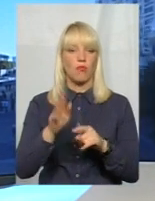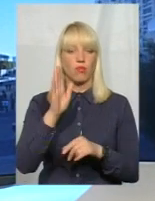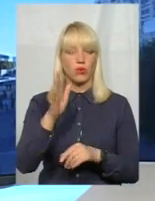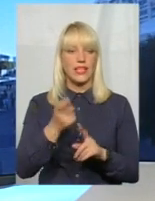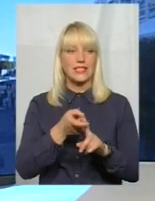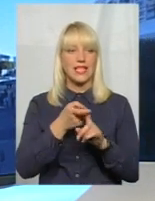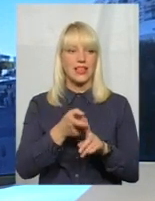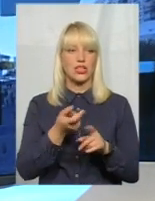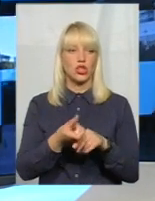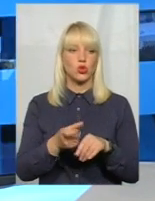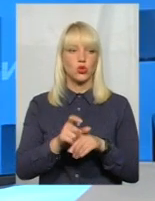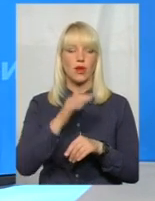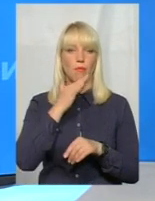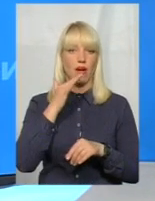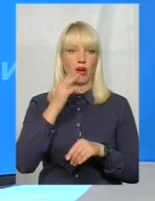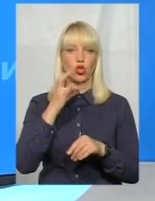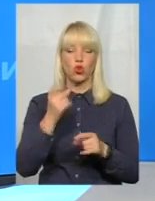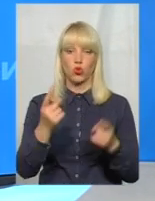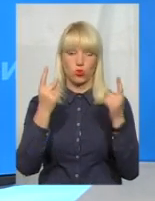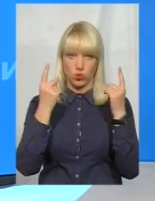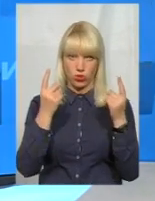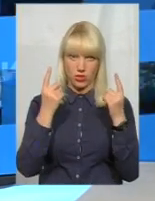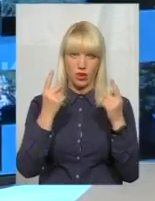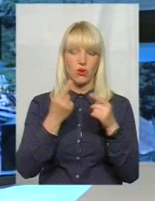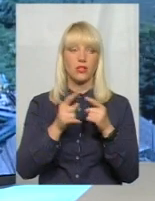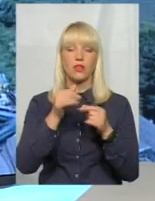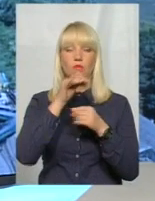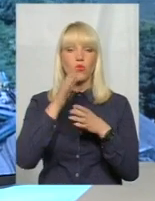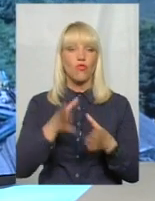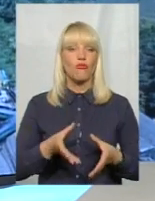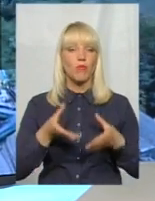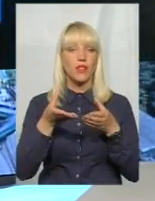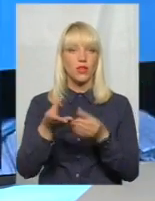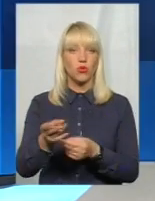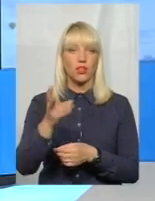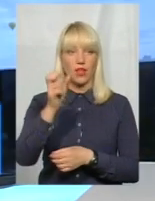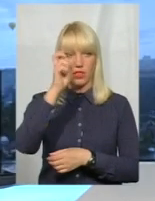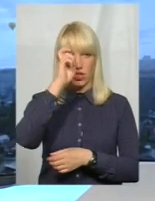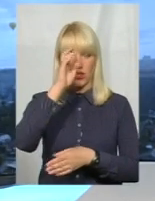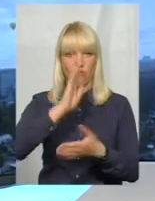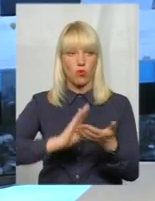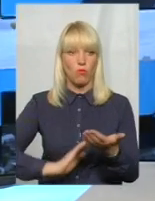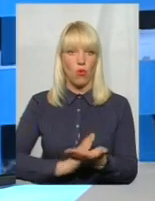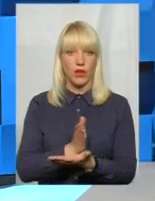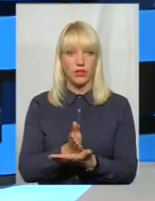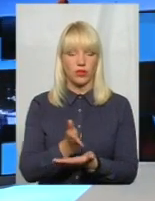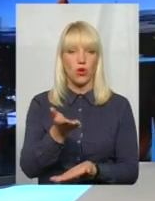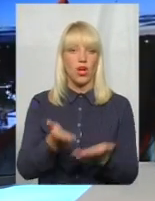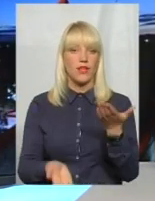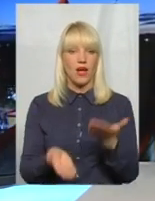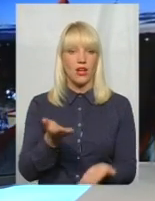багато. Але суттєвим чином він не може вплинути на державну політику. Якщо він